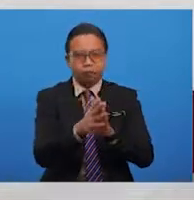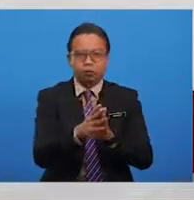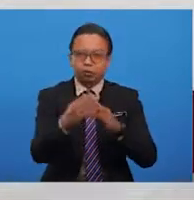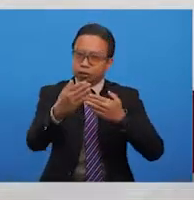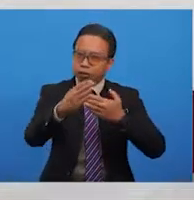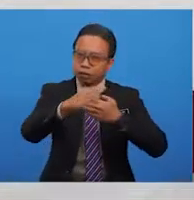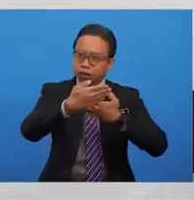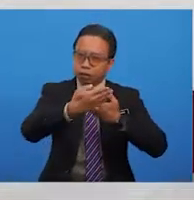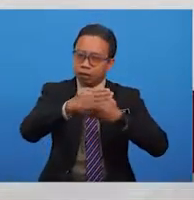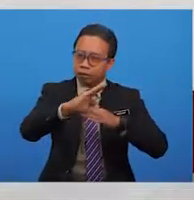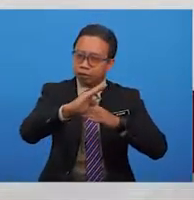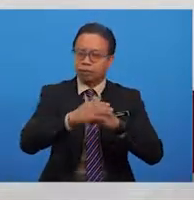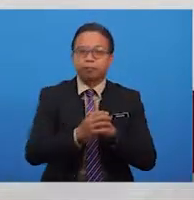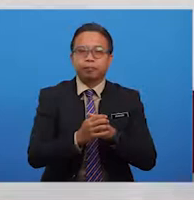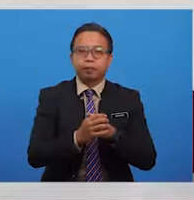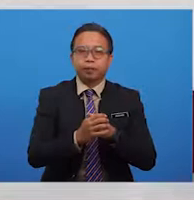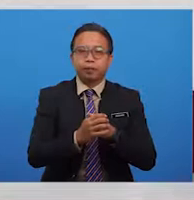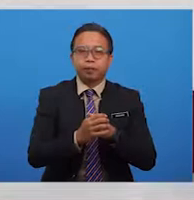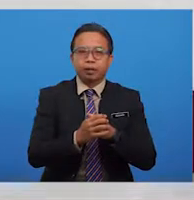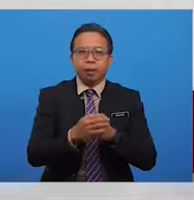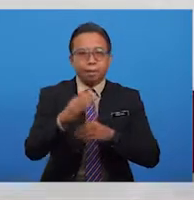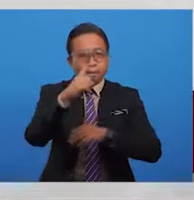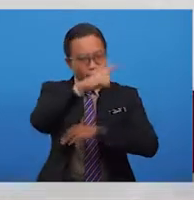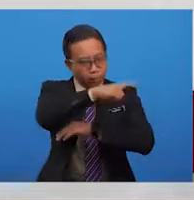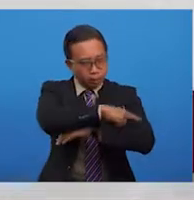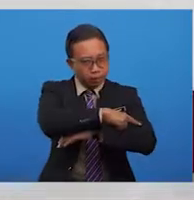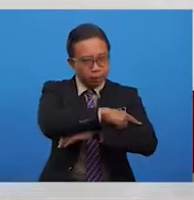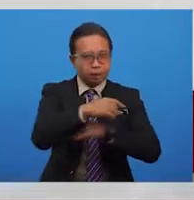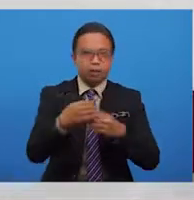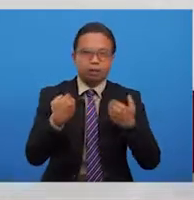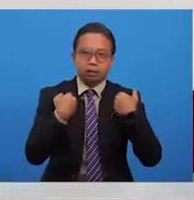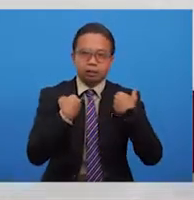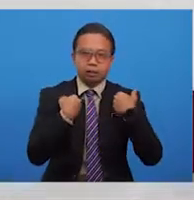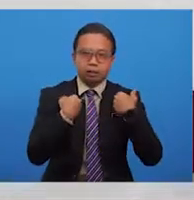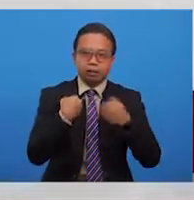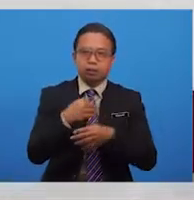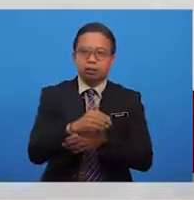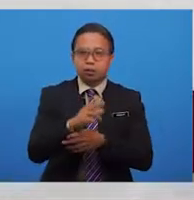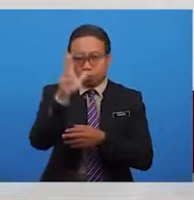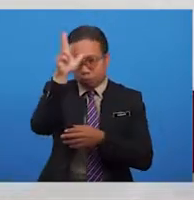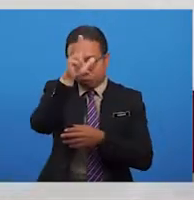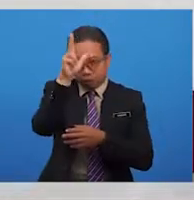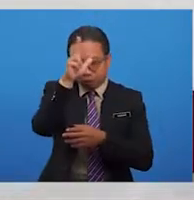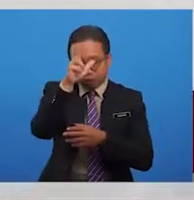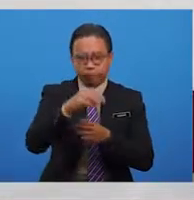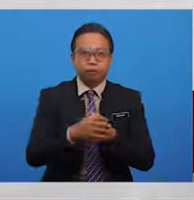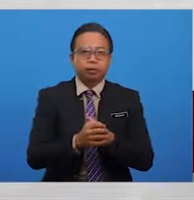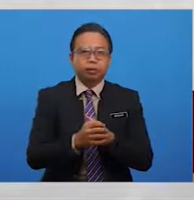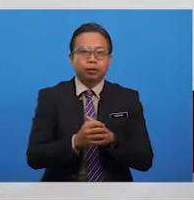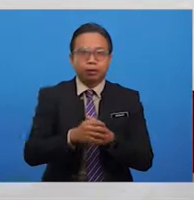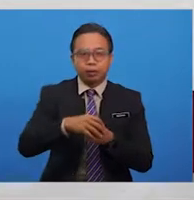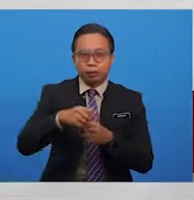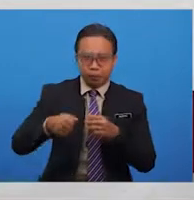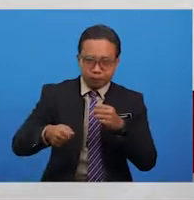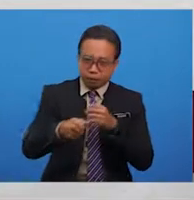Fajar menghambus ringkik kuda gemercing pedang